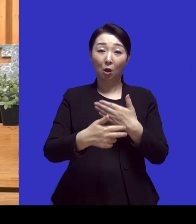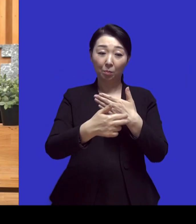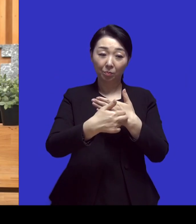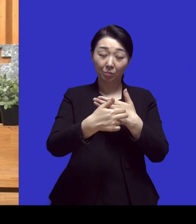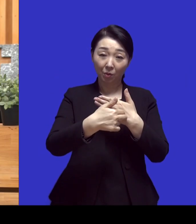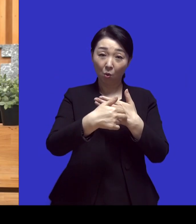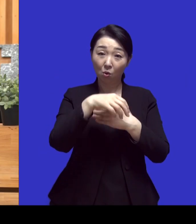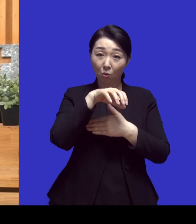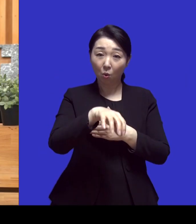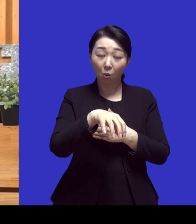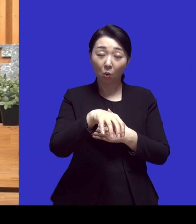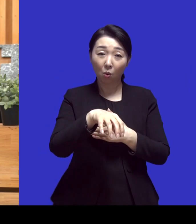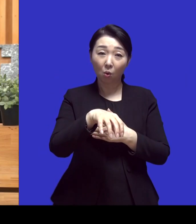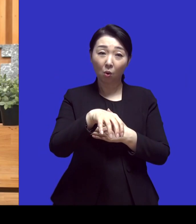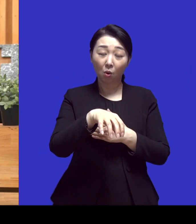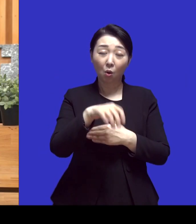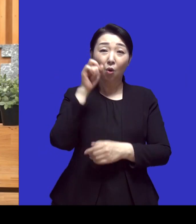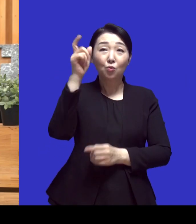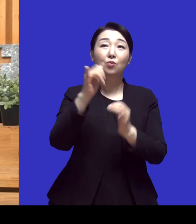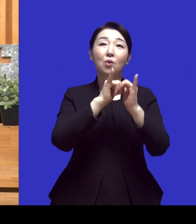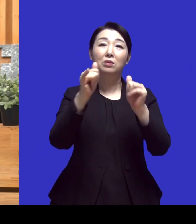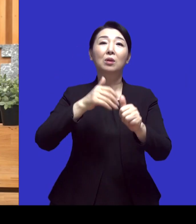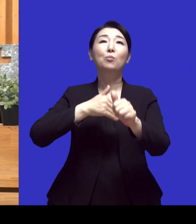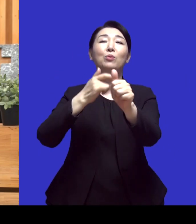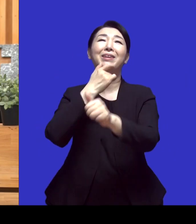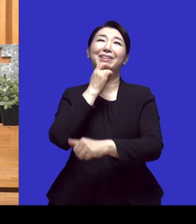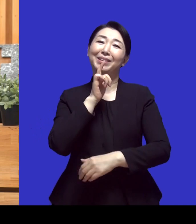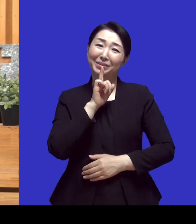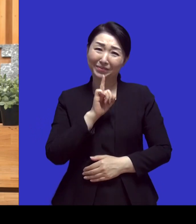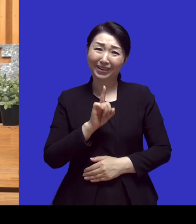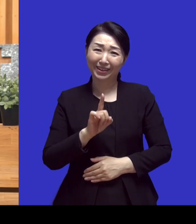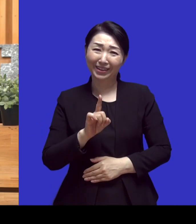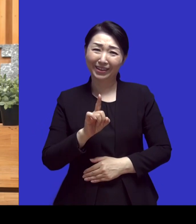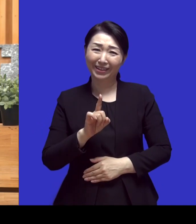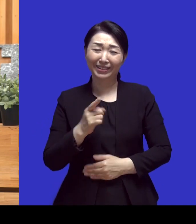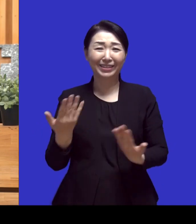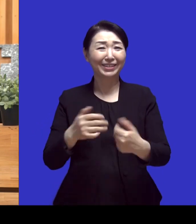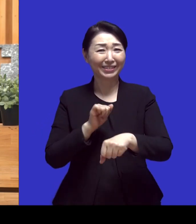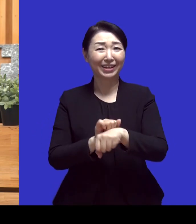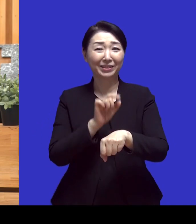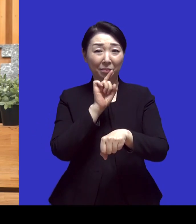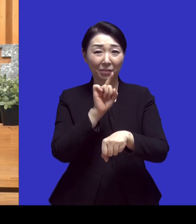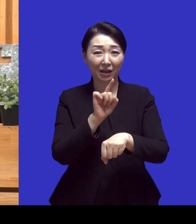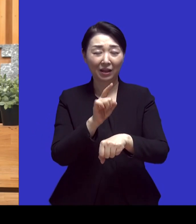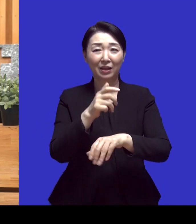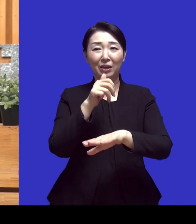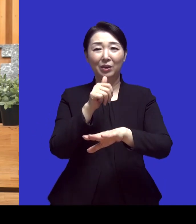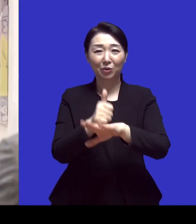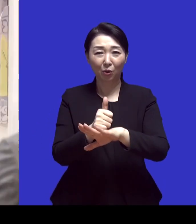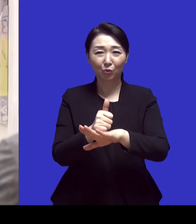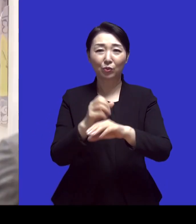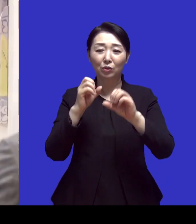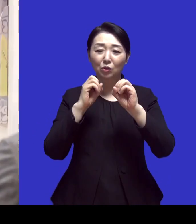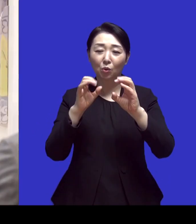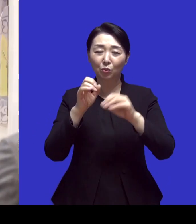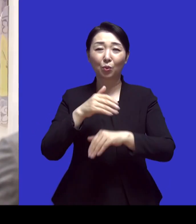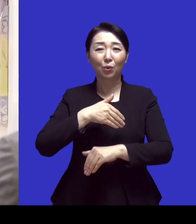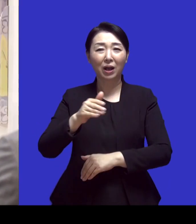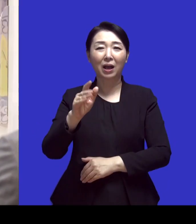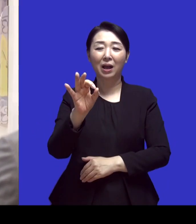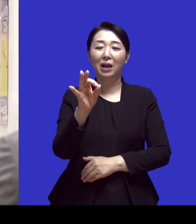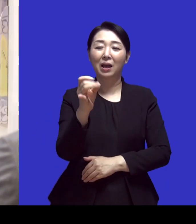보내기 싫어하셨기까지 한 훌륭한 인재이신데 결국은 에디오피아로 떠나시게 되셨네요